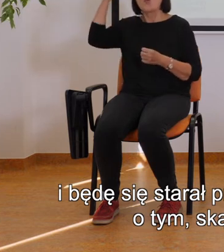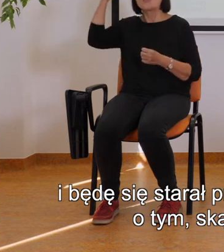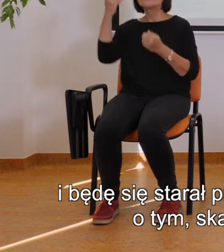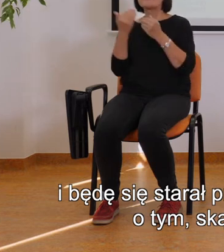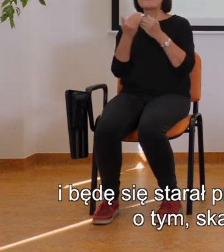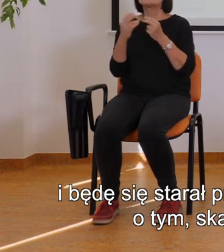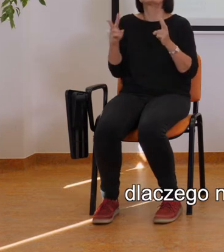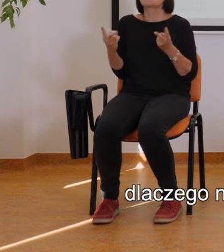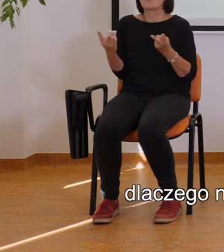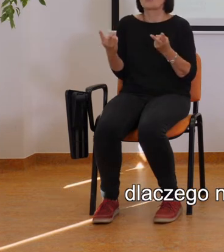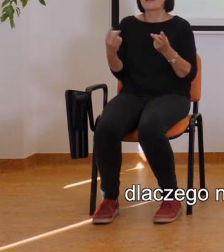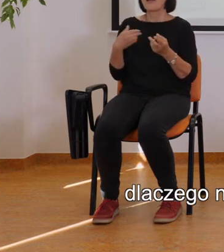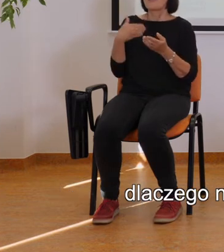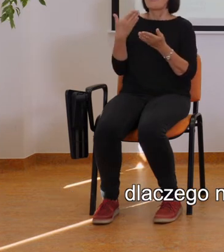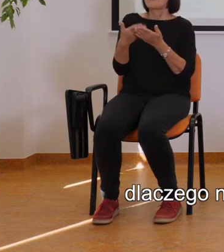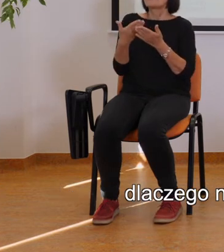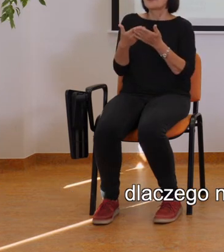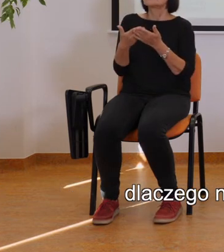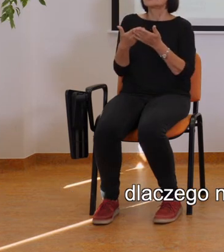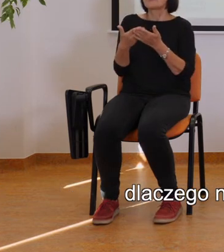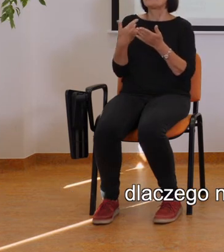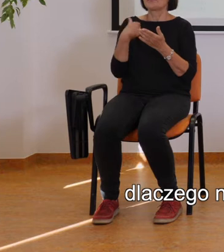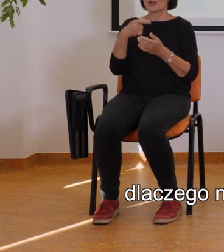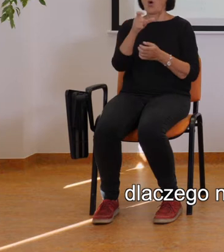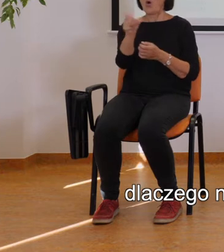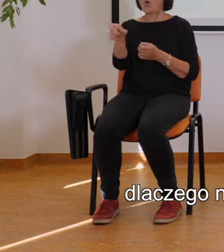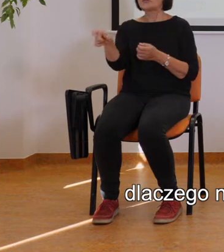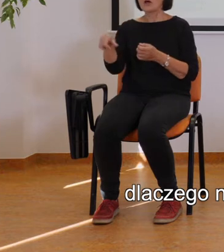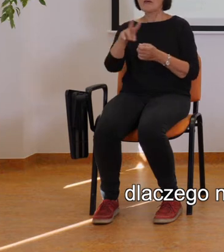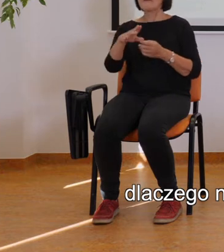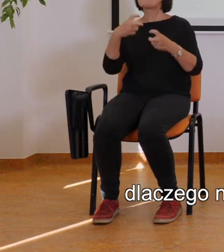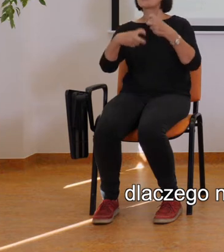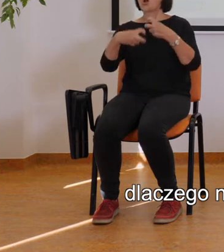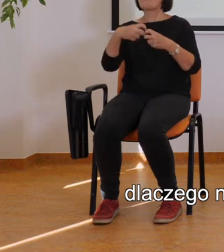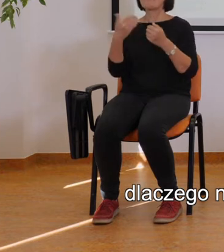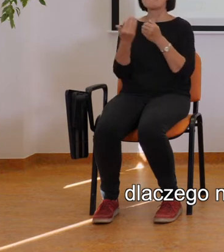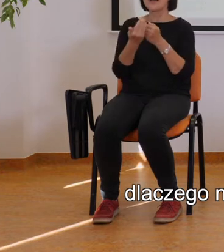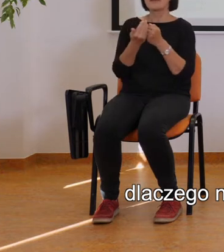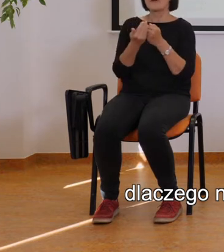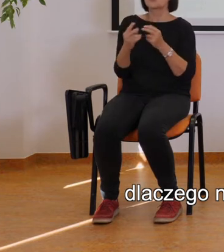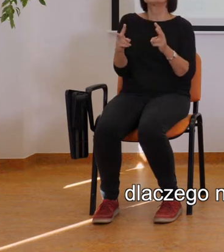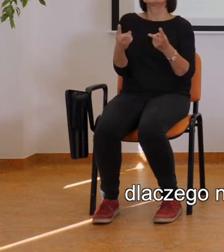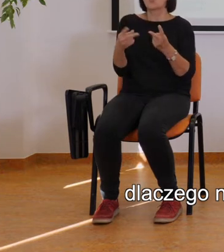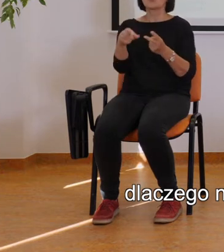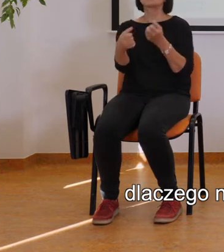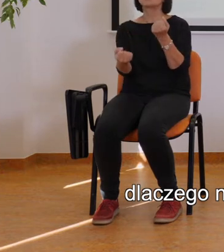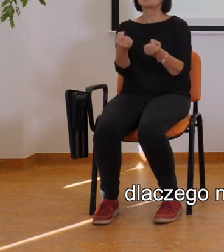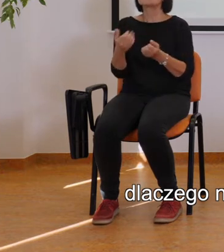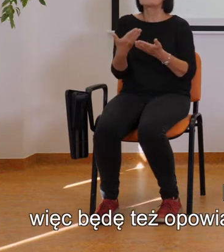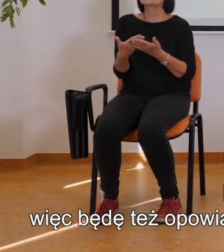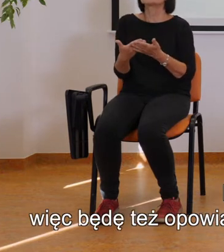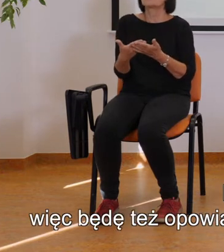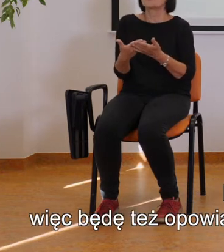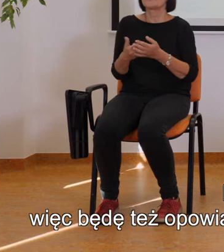matematyczne, dlaczego niektóre osoby mają problemy z matematyką, czyli skąd biorą się trudności